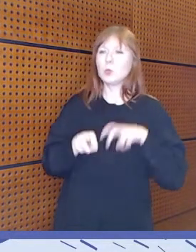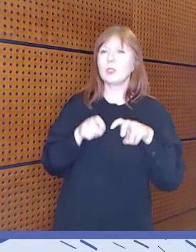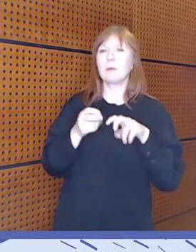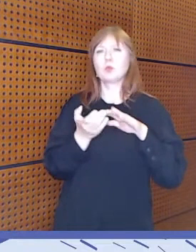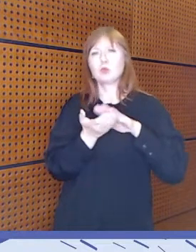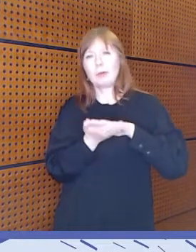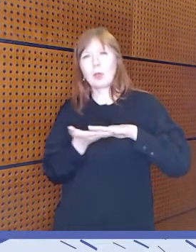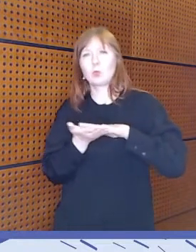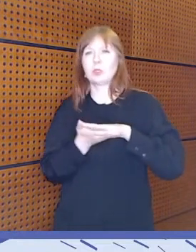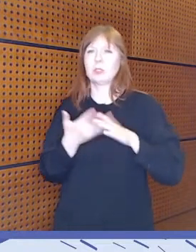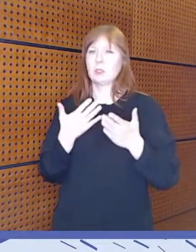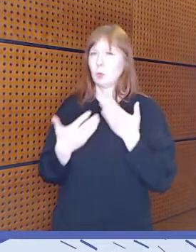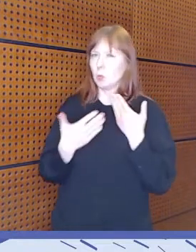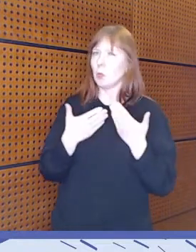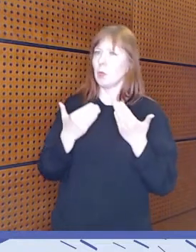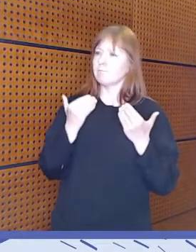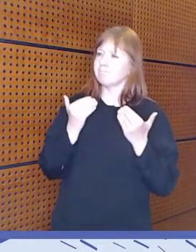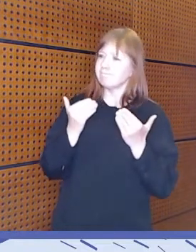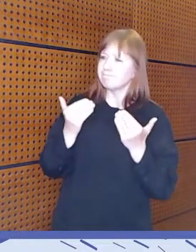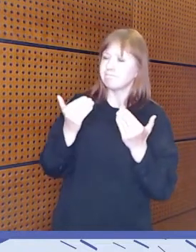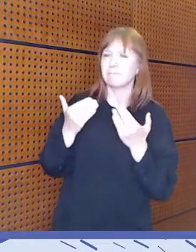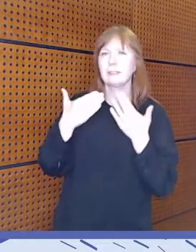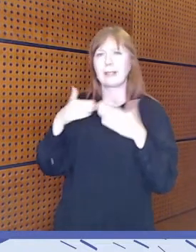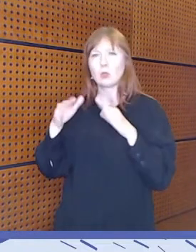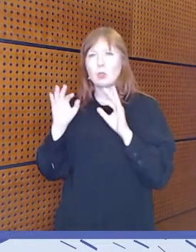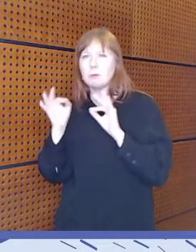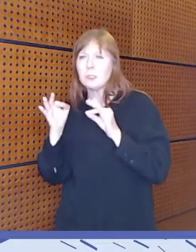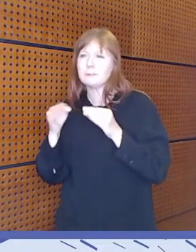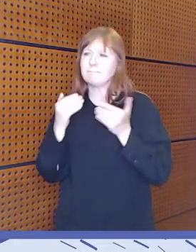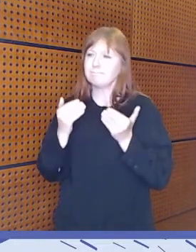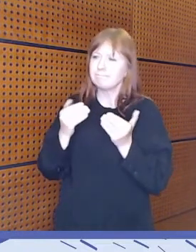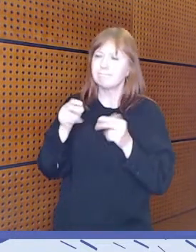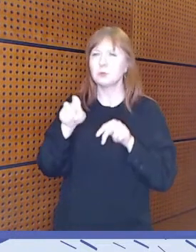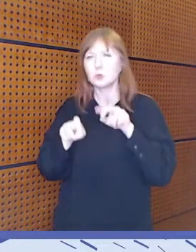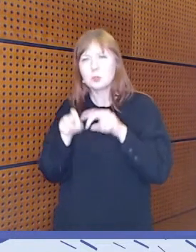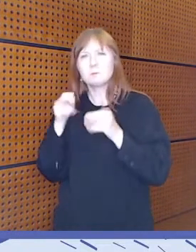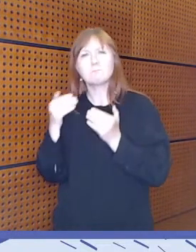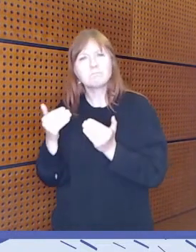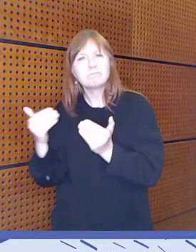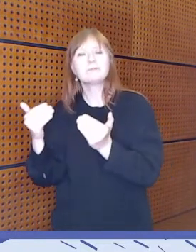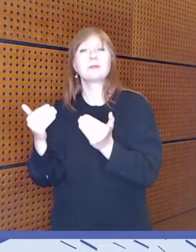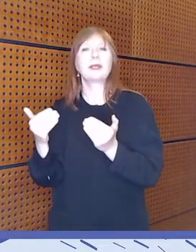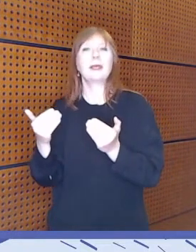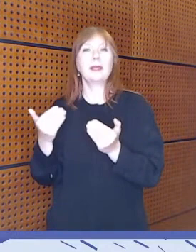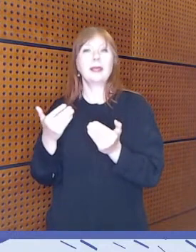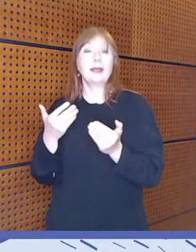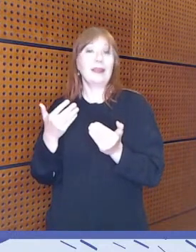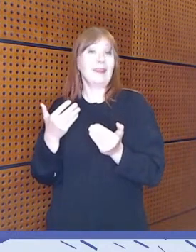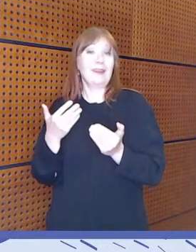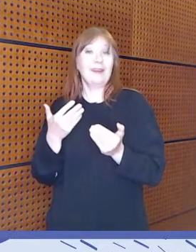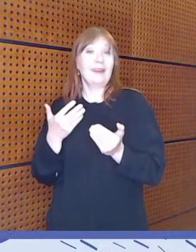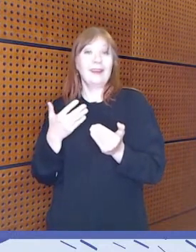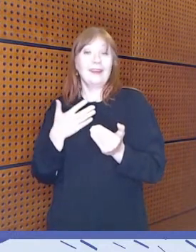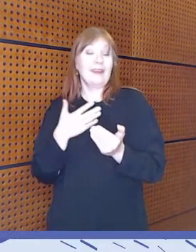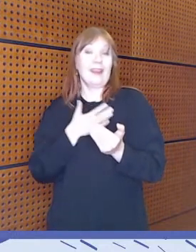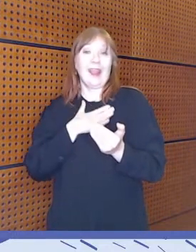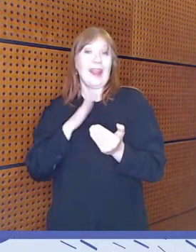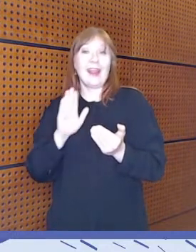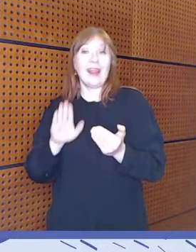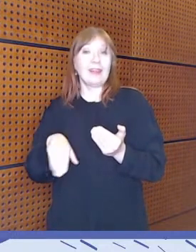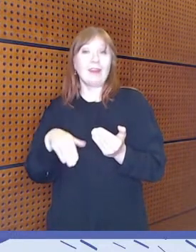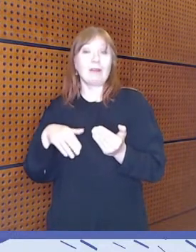perustaistakin työtä, kehitettäisiin käytäntöä ja tutkimusta. Ei se aina tarvitse olla kuitenkaan sitten ihan mitään sellaista